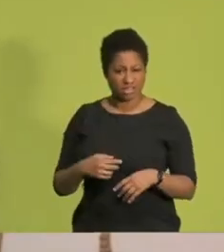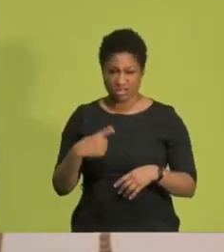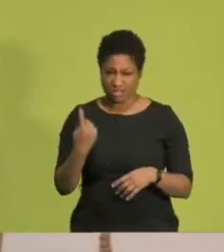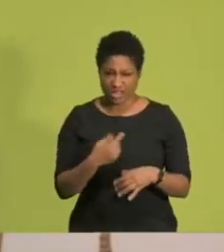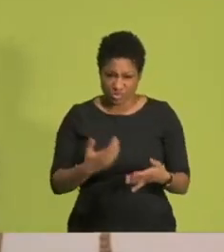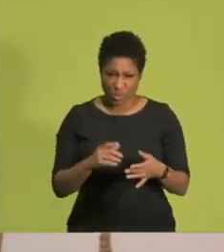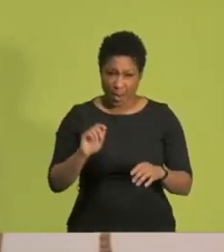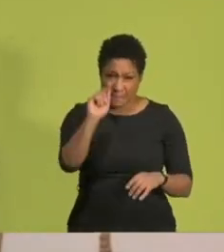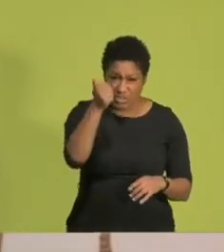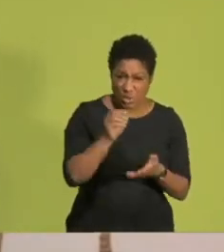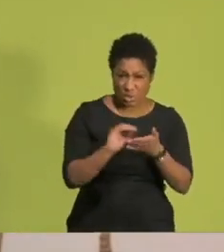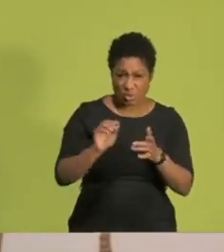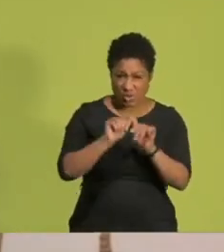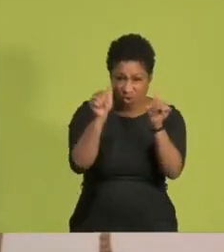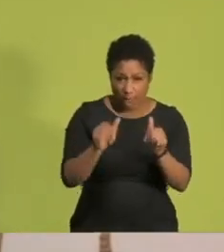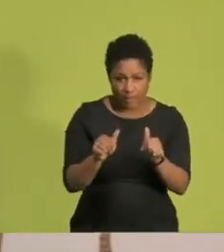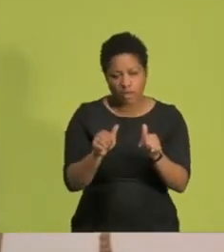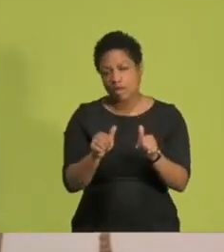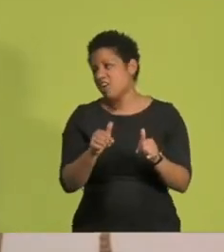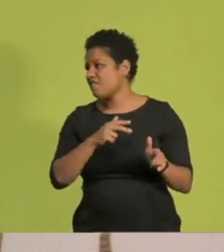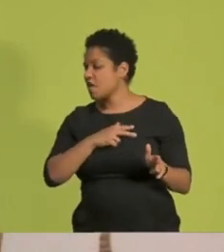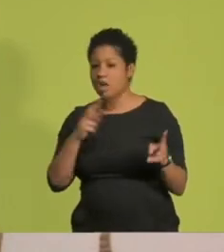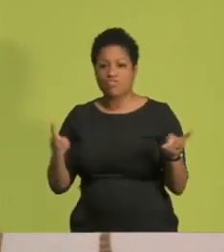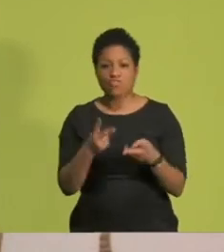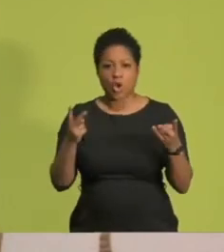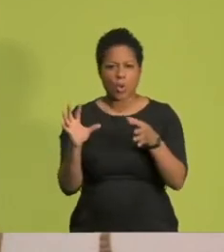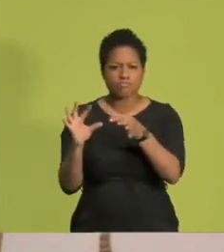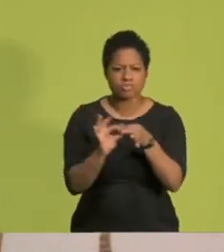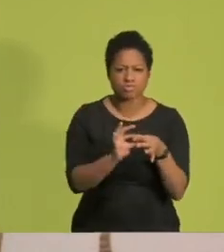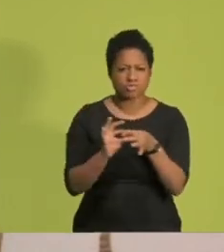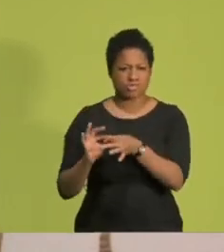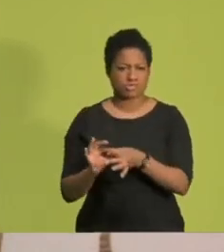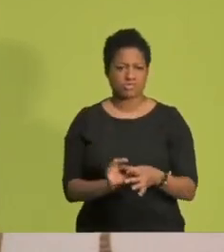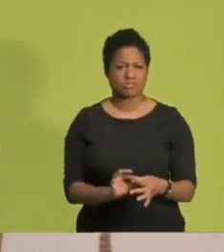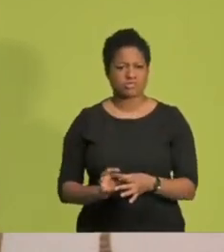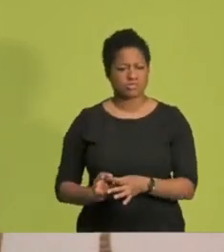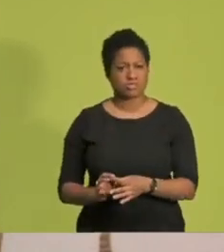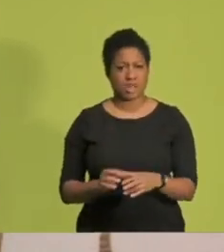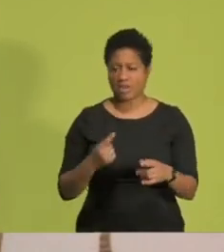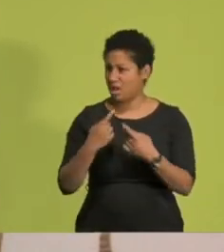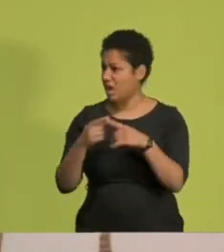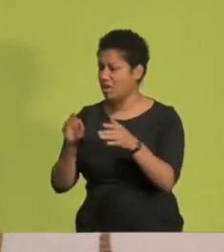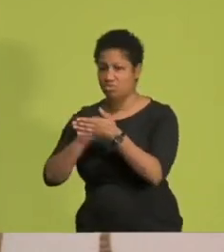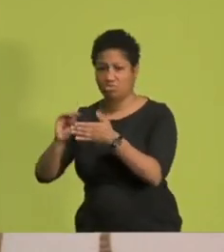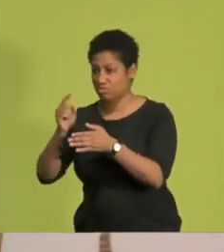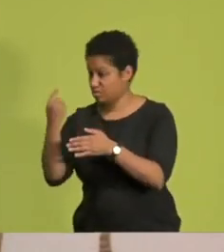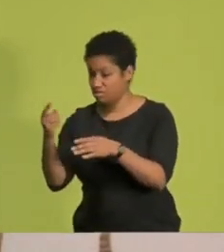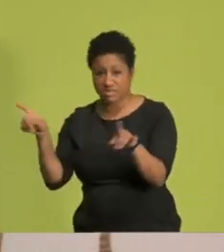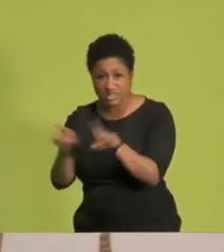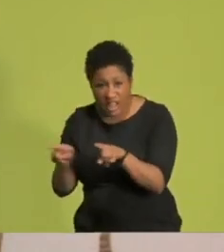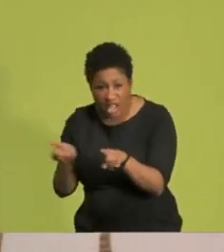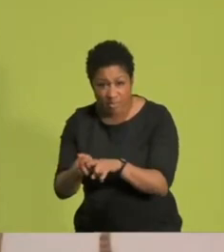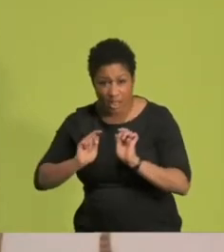Schulform fest, die in besonderer Weise der Förderung verpflichtet sein soll. Was bitte haben denn dann die anderen Schulen für einen Auftrag?